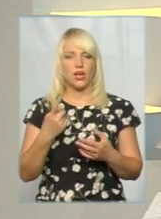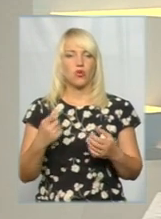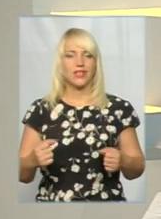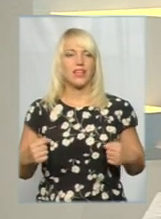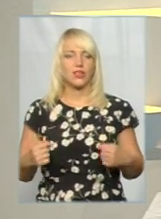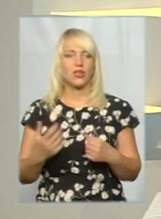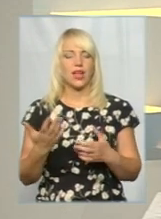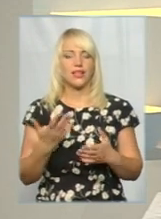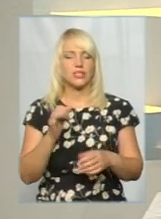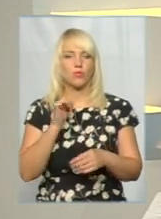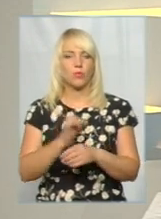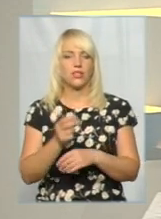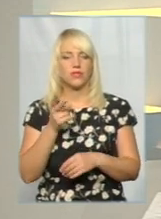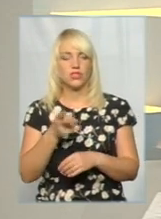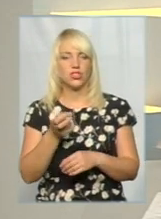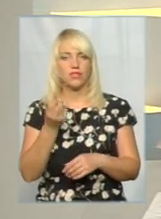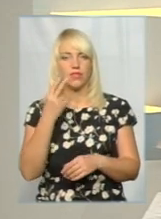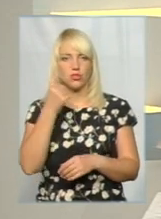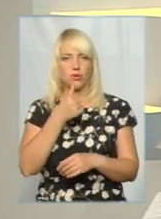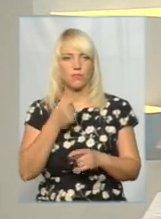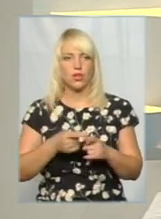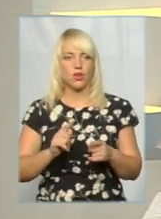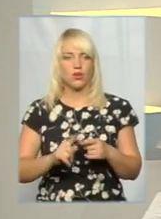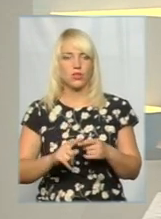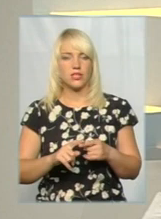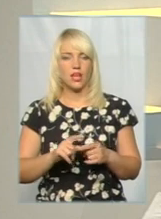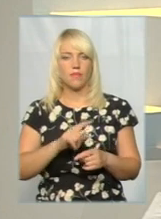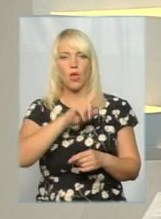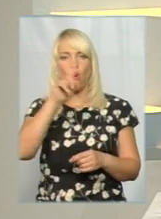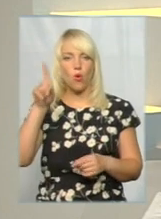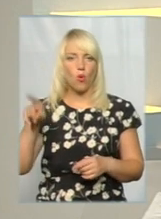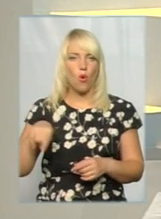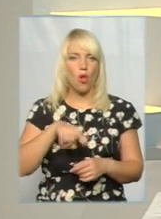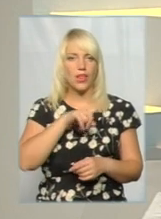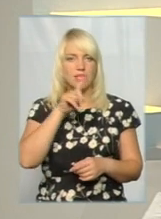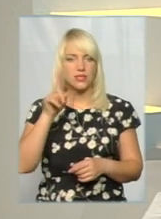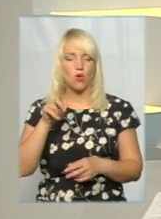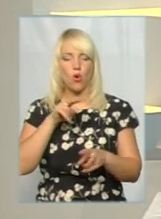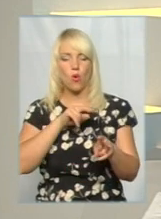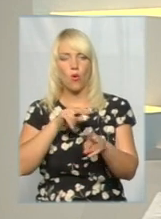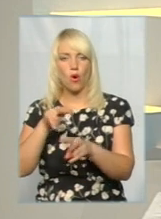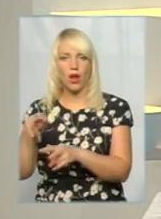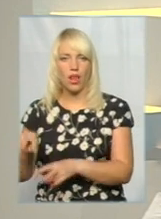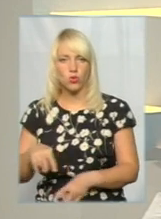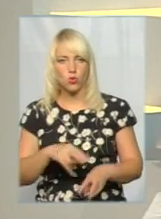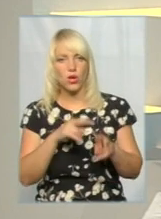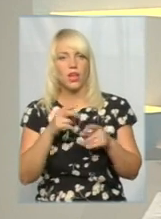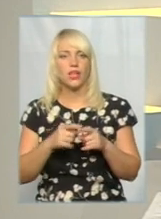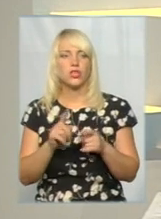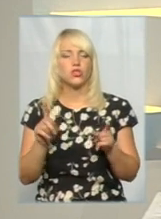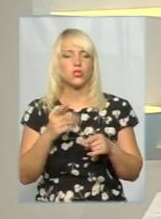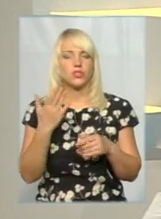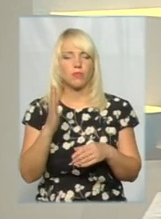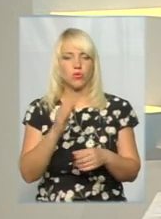зупинили ще в 2012 році, це колесо огляду. От що з ним будуть робити, оскільки воно вже давно